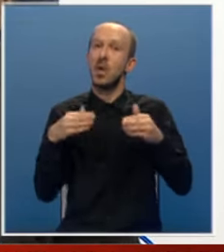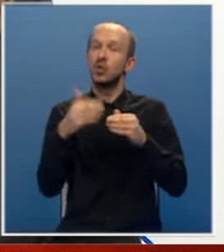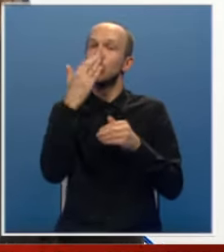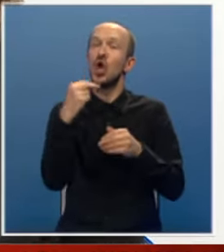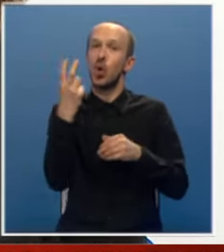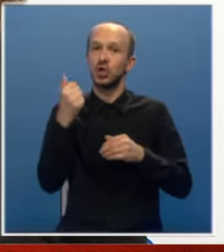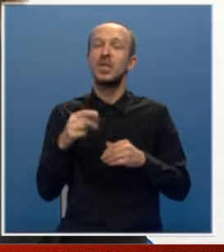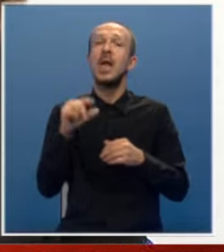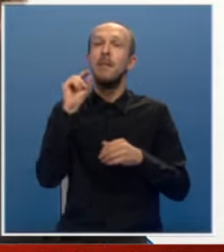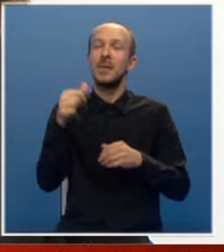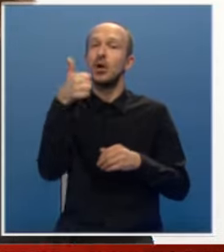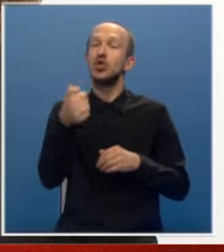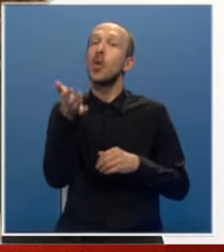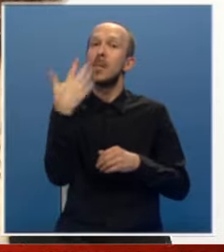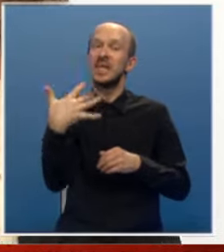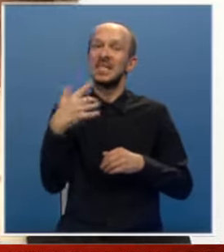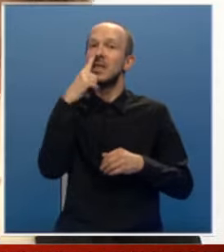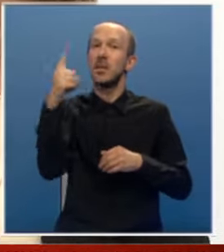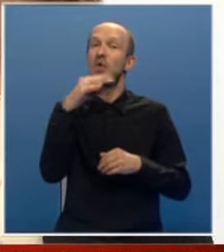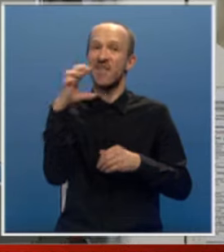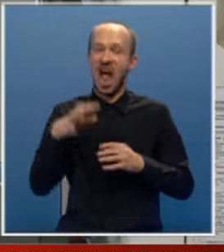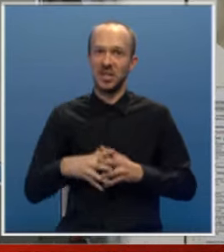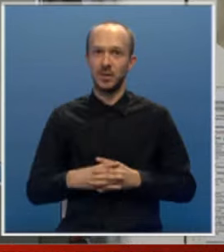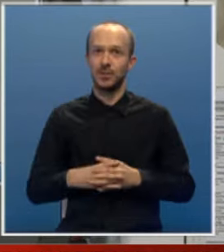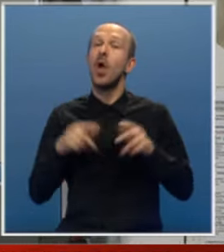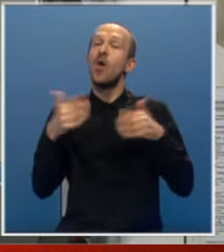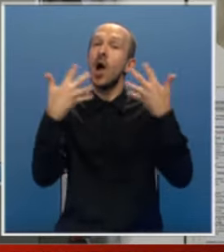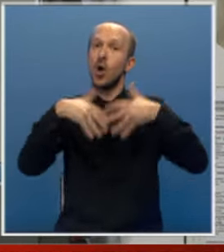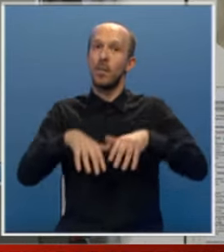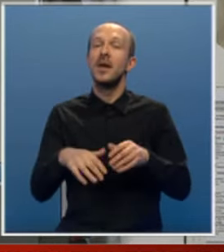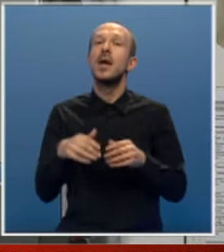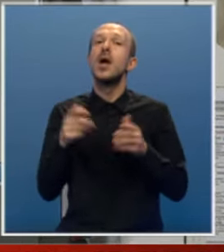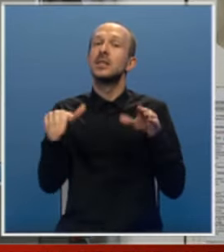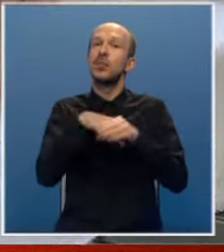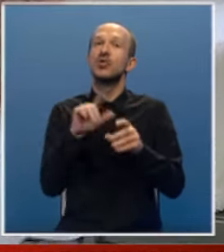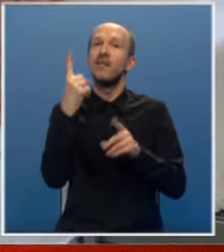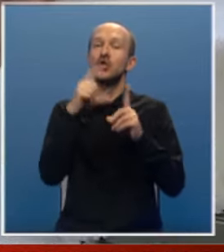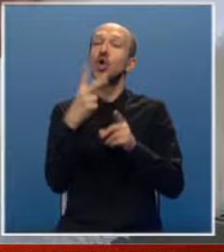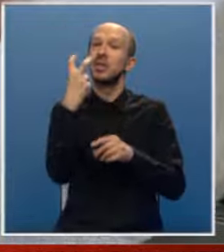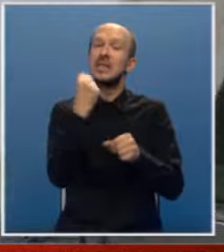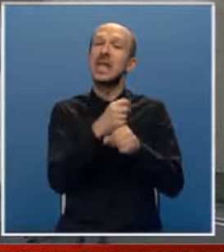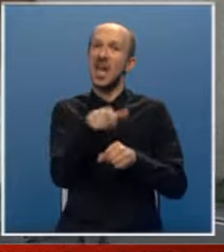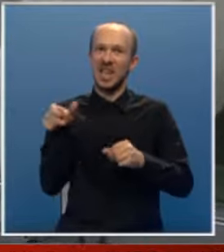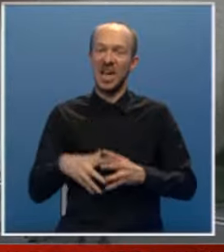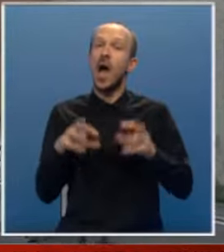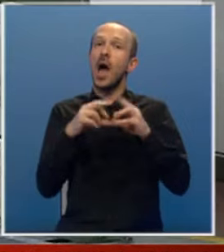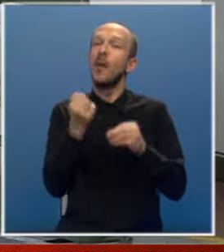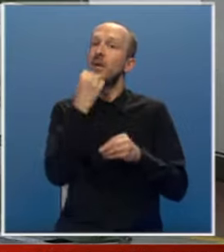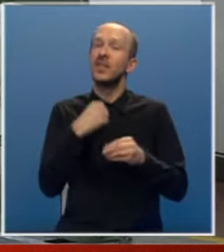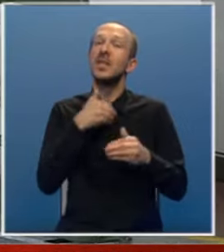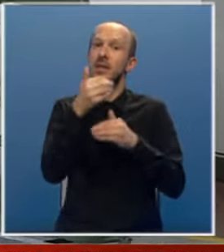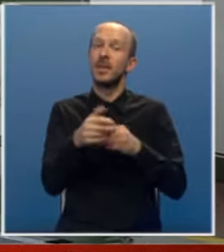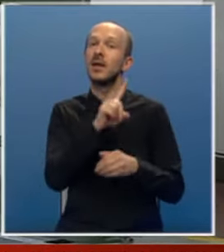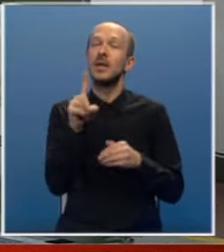će koštati minimalno 150 miliona evra. Ova kompanija zapošljava više od 300 radnika, a privredni